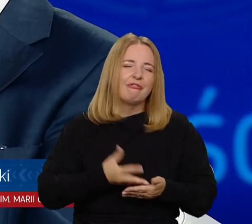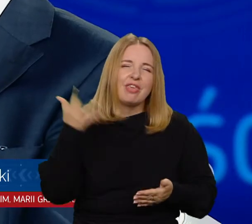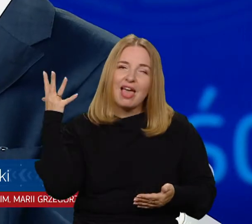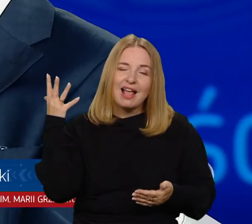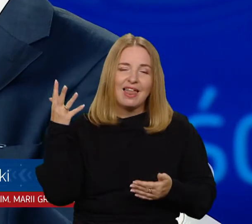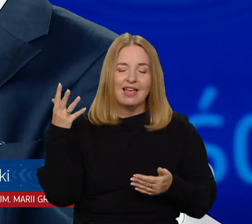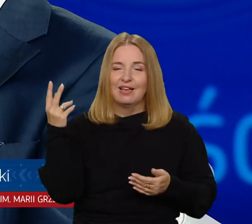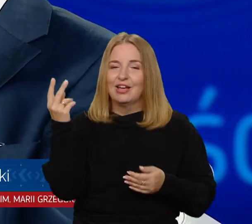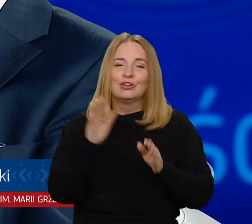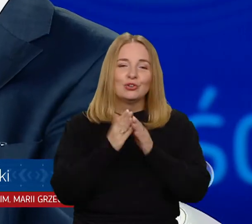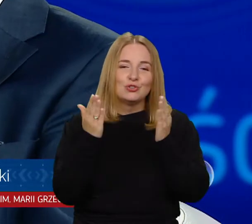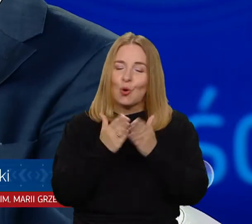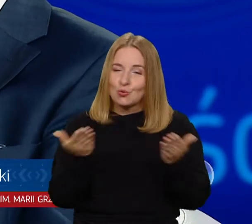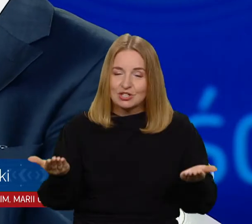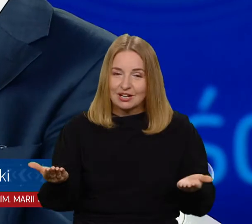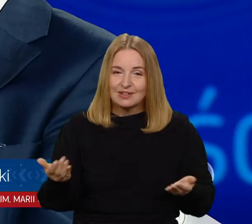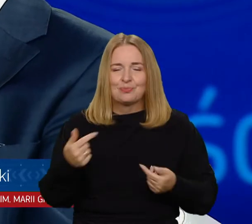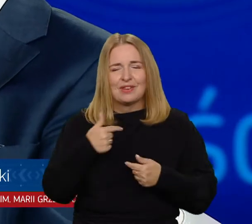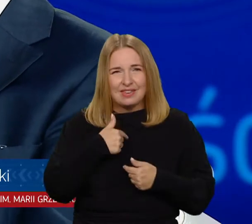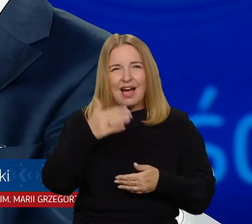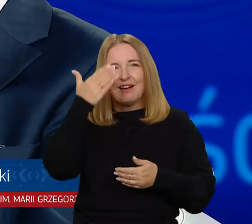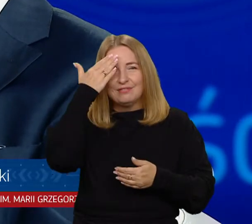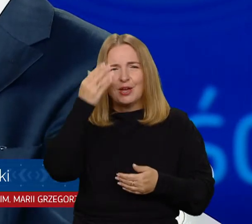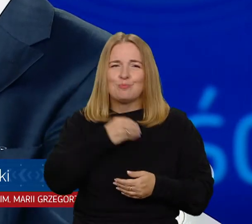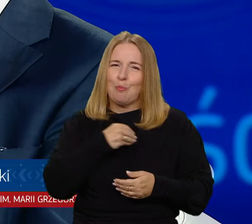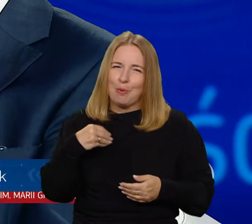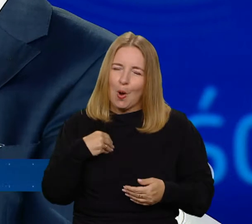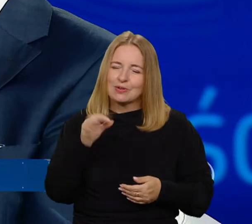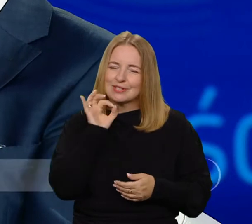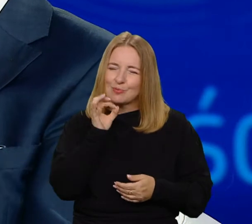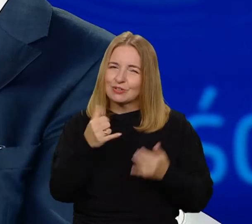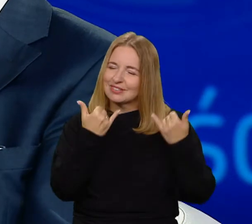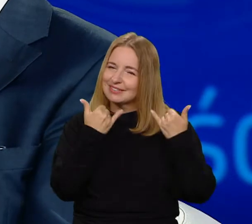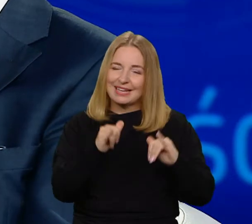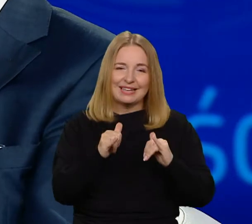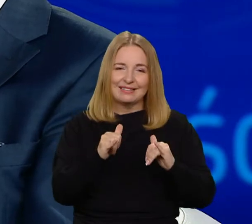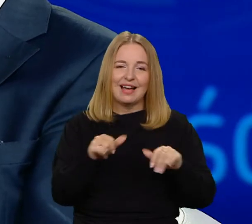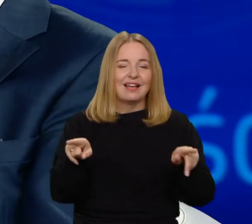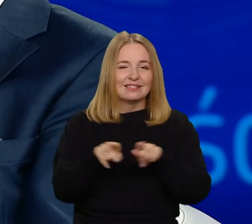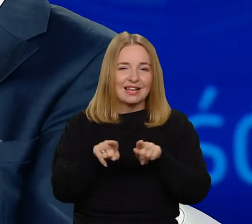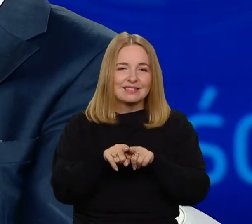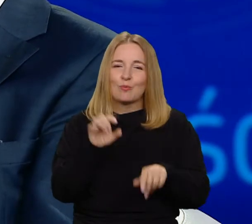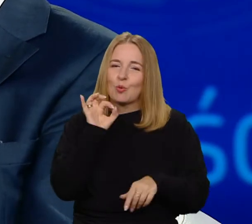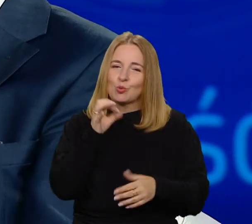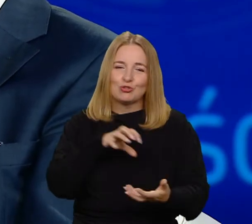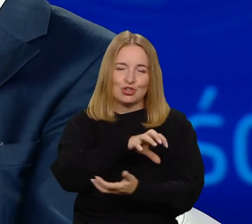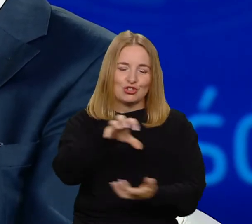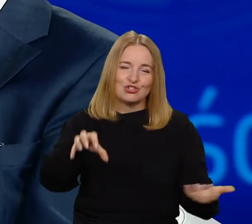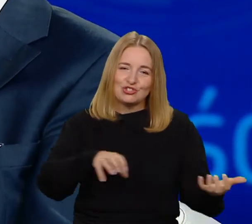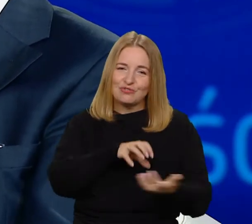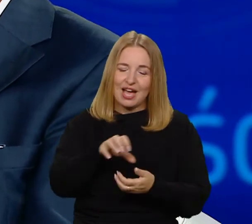skuteczne, na ile ja znam polską młodzież, młodzież na świecie. Natomiast